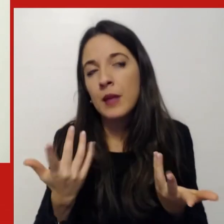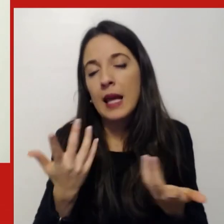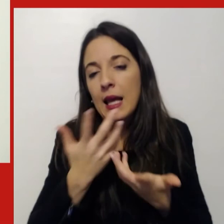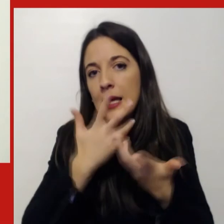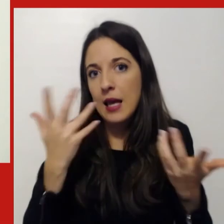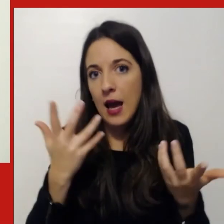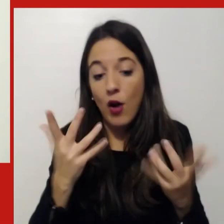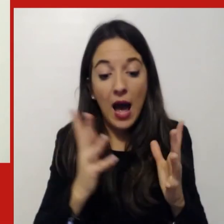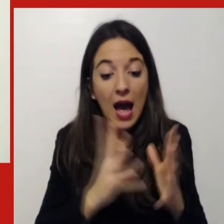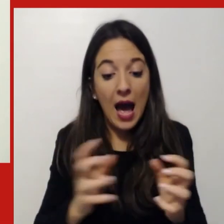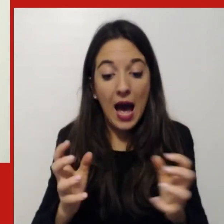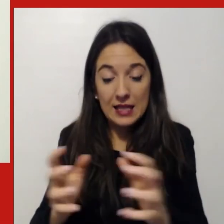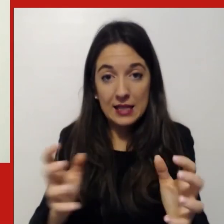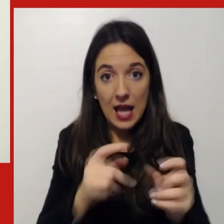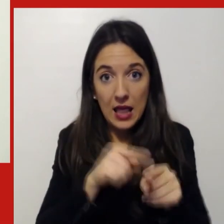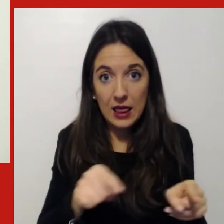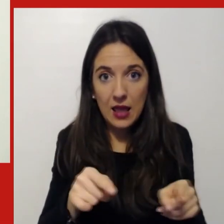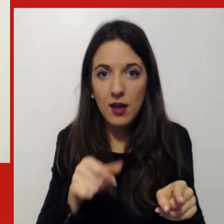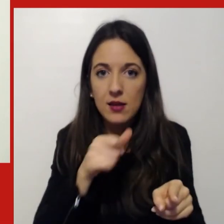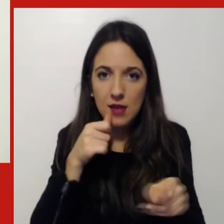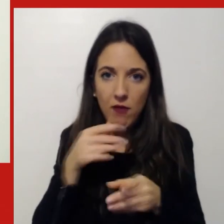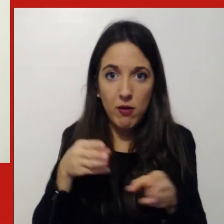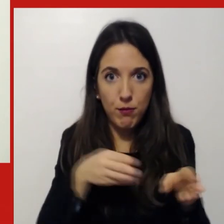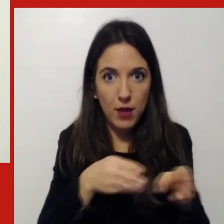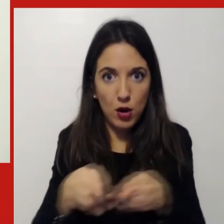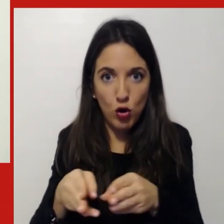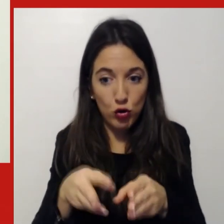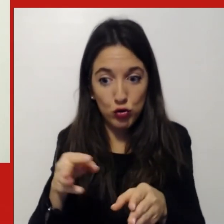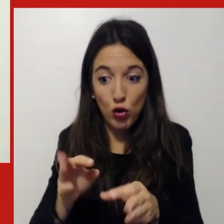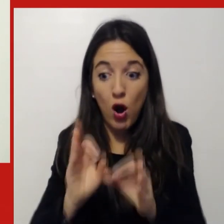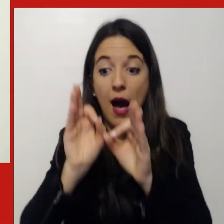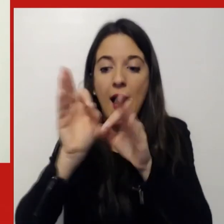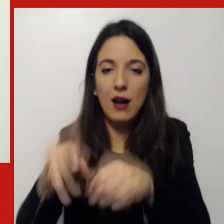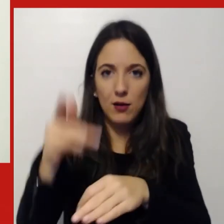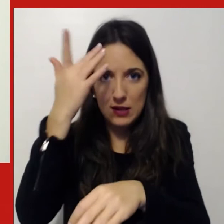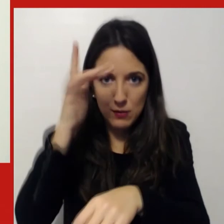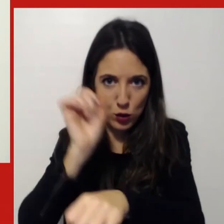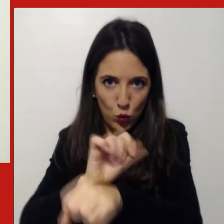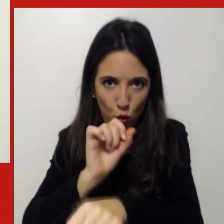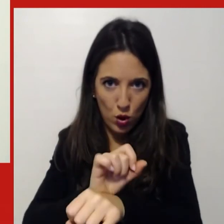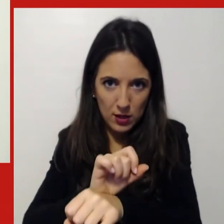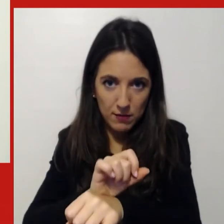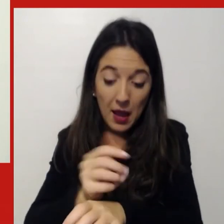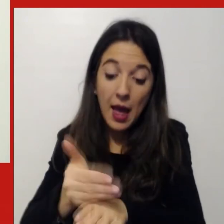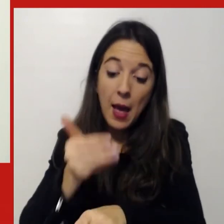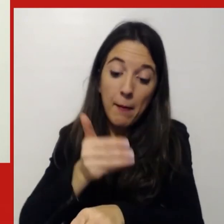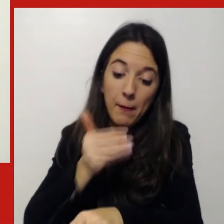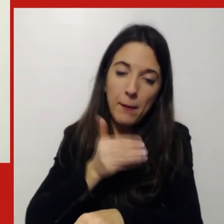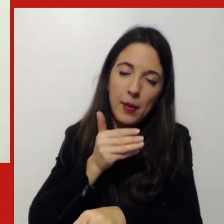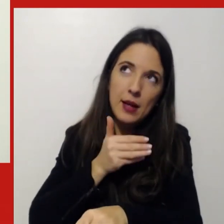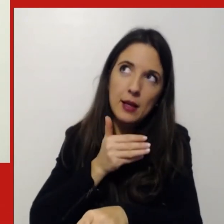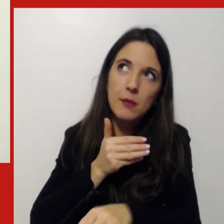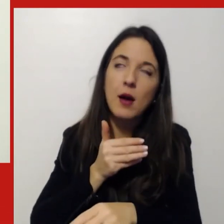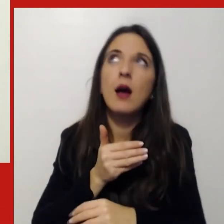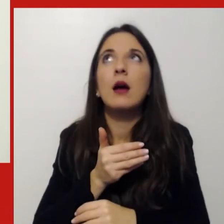bisogno di un percorso e quindi creare sicuramente pensare al fatto